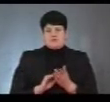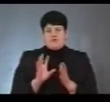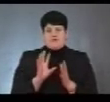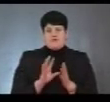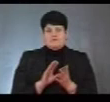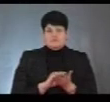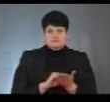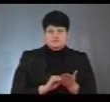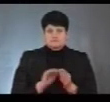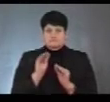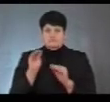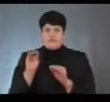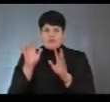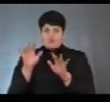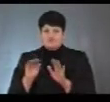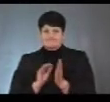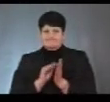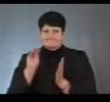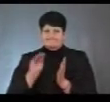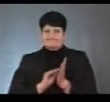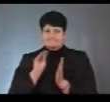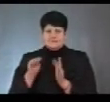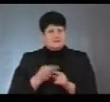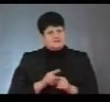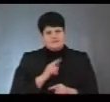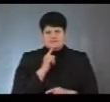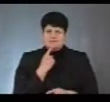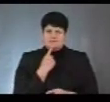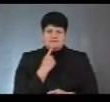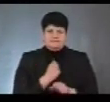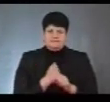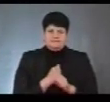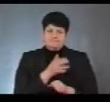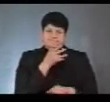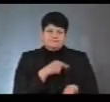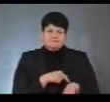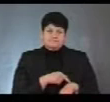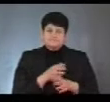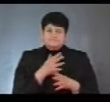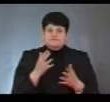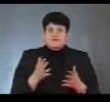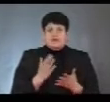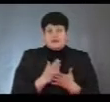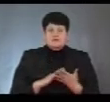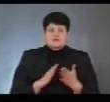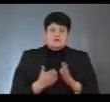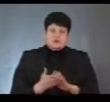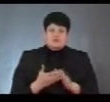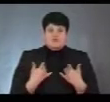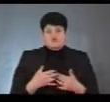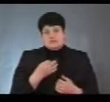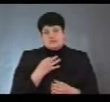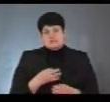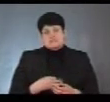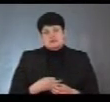Це досить затратно, як по часу, так і ресурсно затратно. Але є ще така ситуація, як мені вже сказали